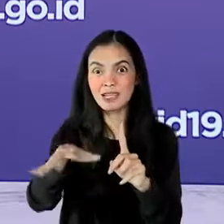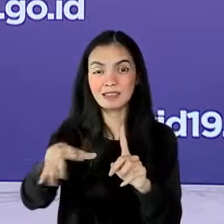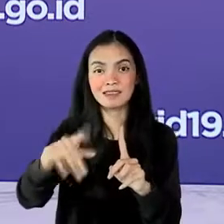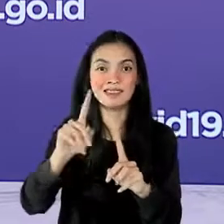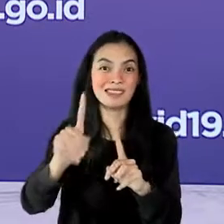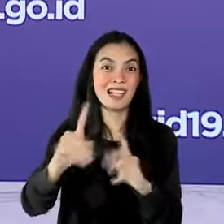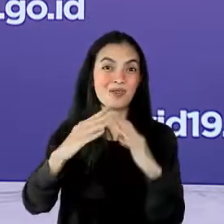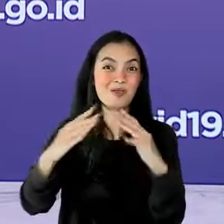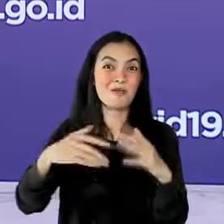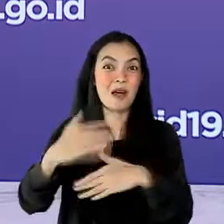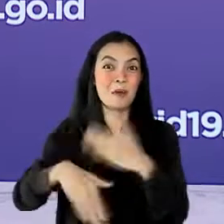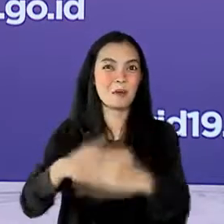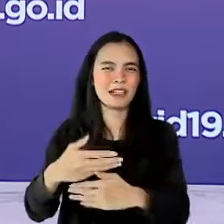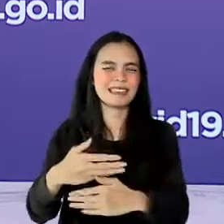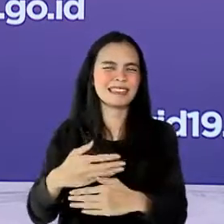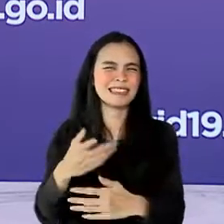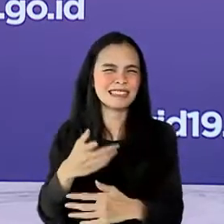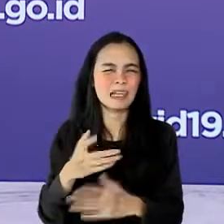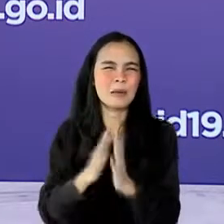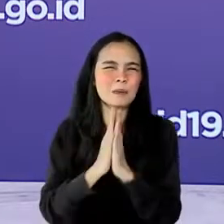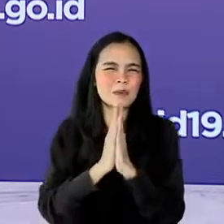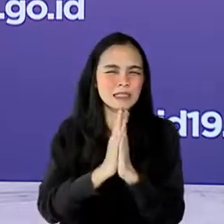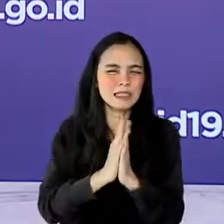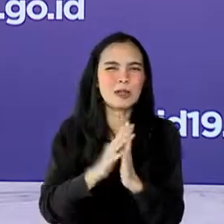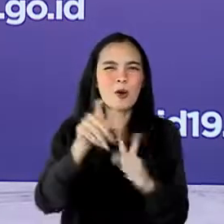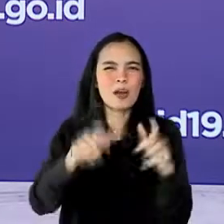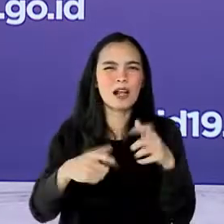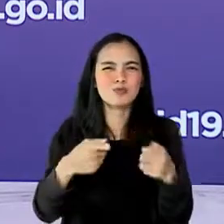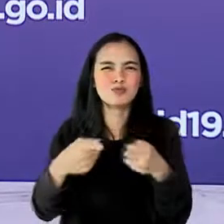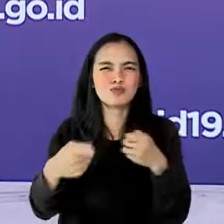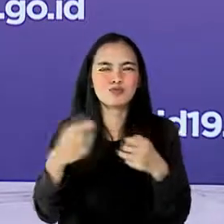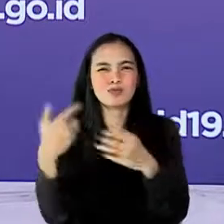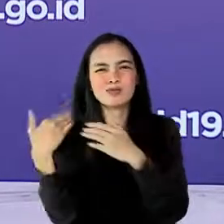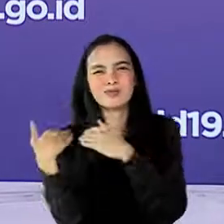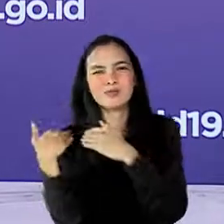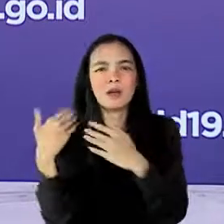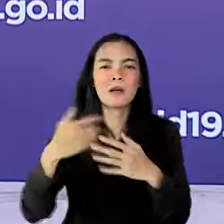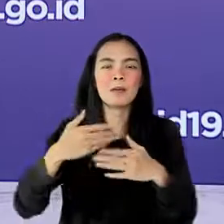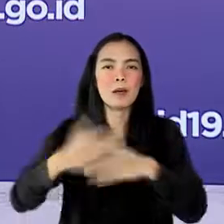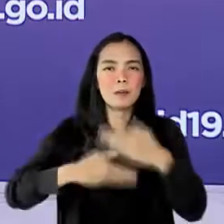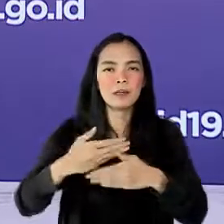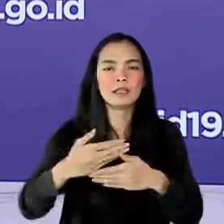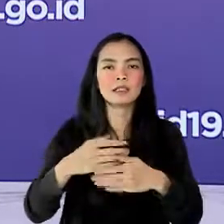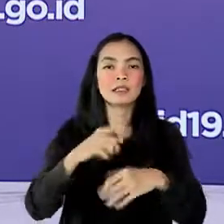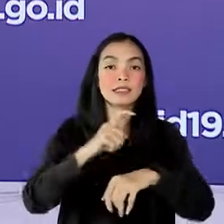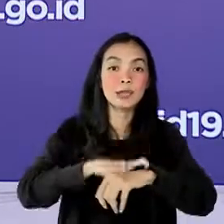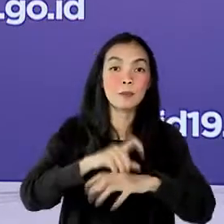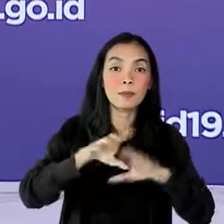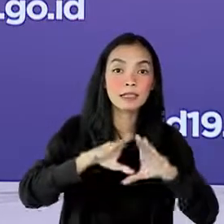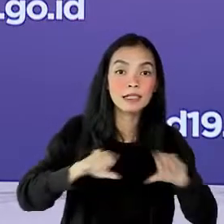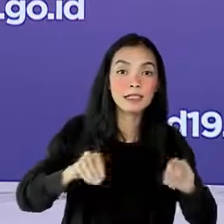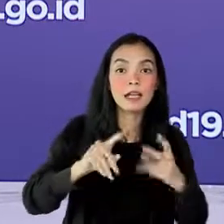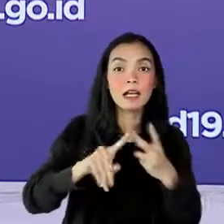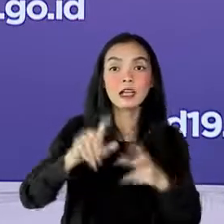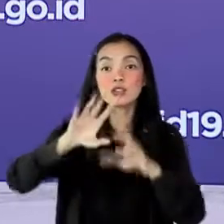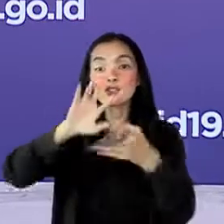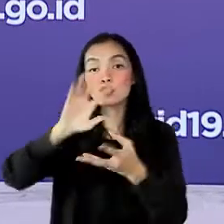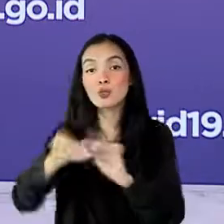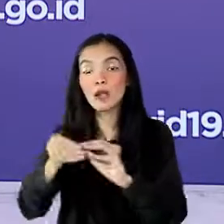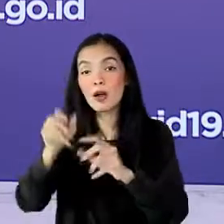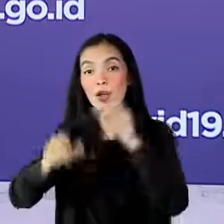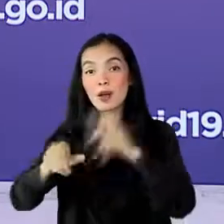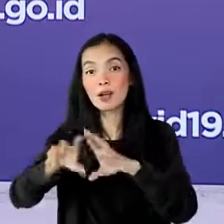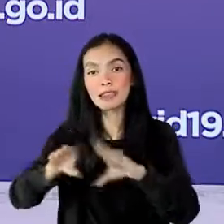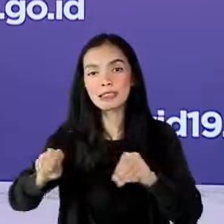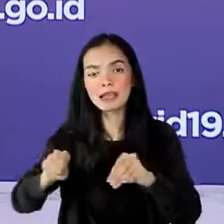mohon pengelola atau penanggung jawab pabrik untuk memastikan pembagian jam kerja dan jumlah pekerja sesuai dengan ketentuan PPKM